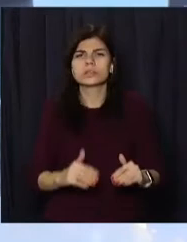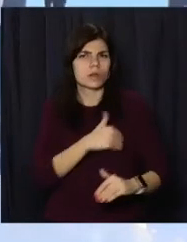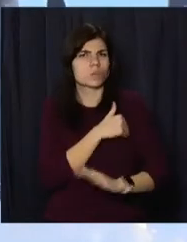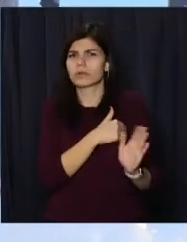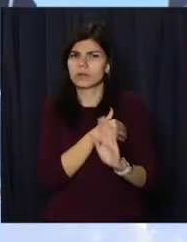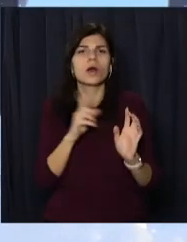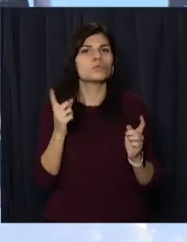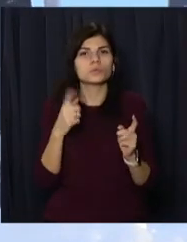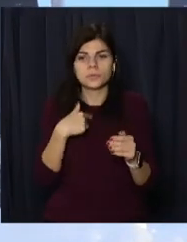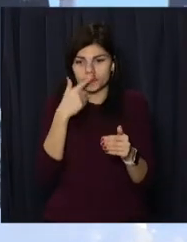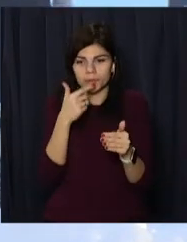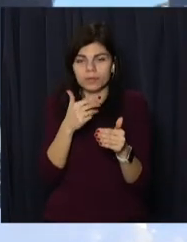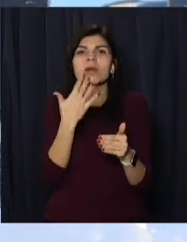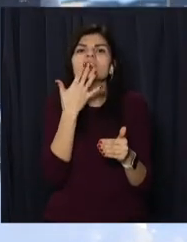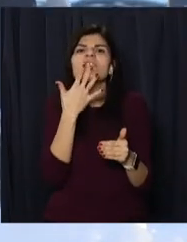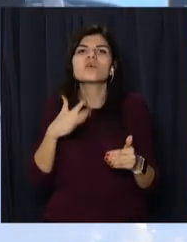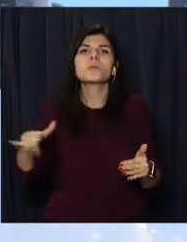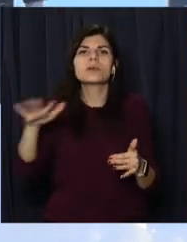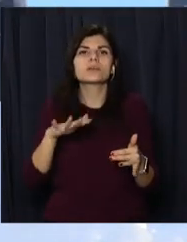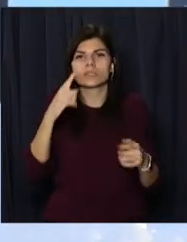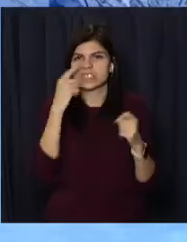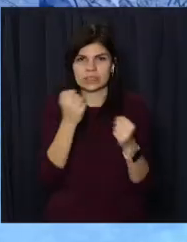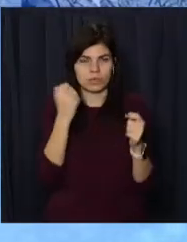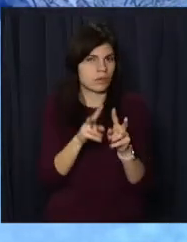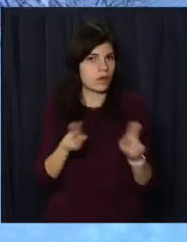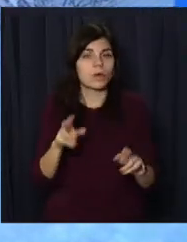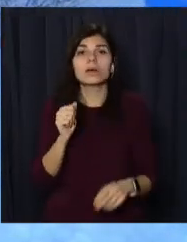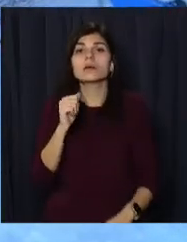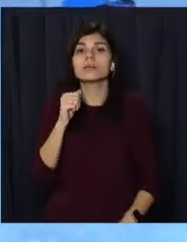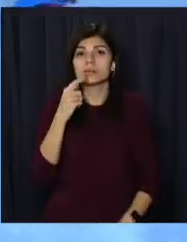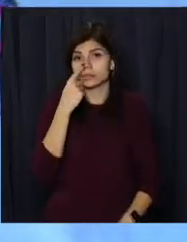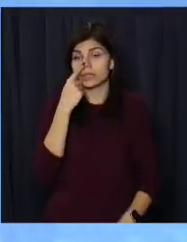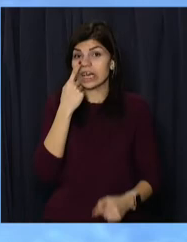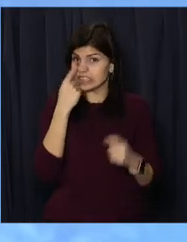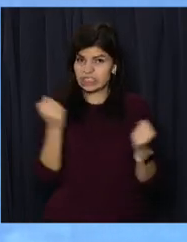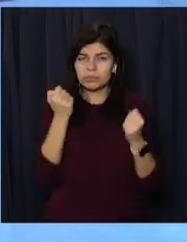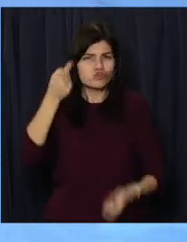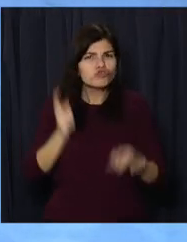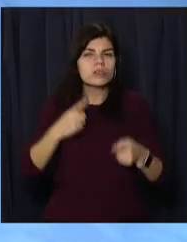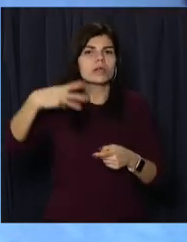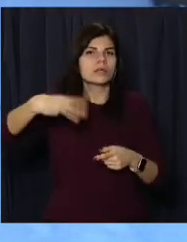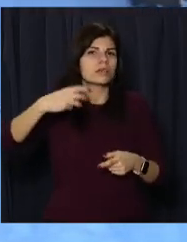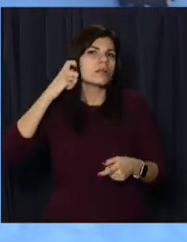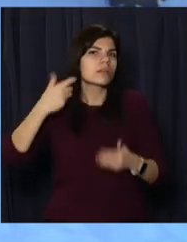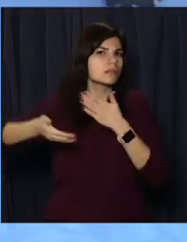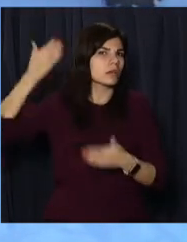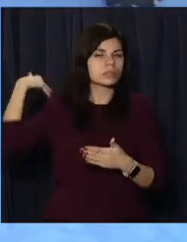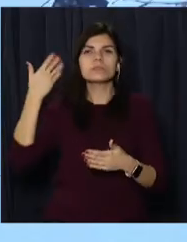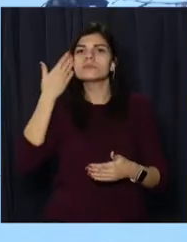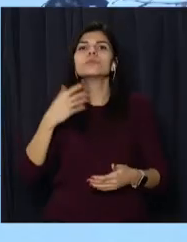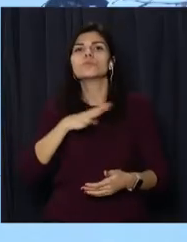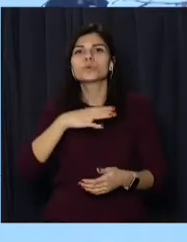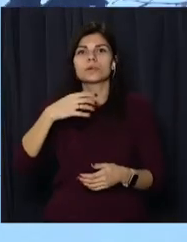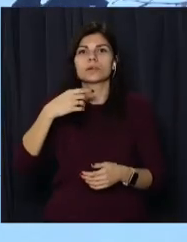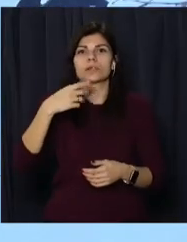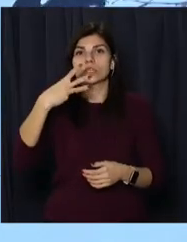адже ми наближаємося до європейської зими. А справжня зима в Україні була понад 30 років тому. Тоді стопчик термометра показував